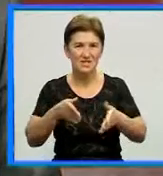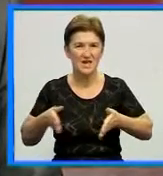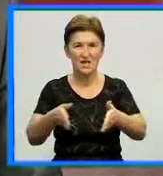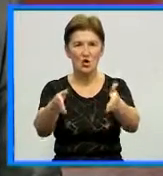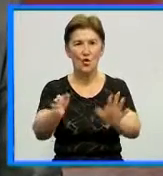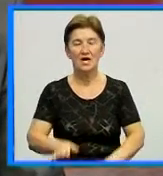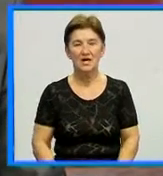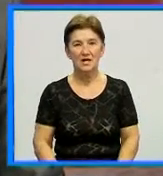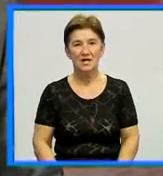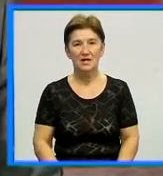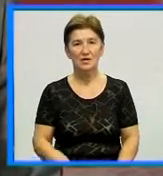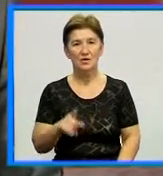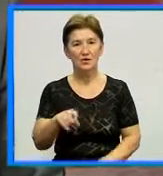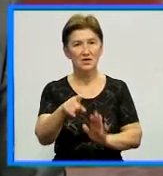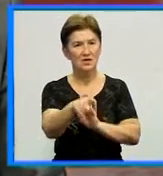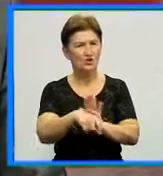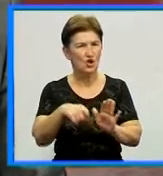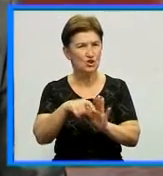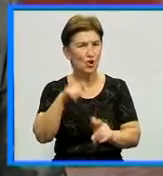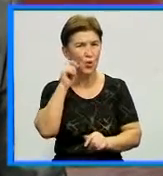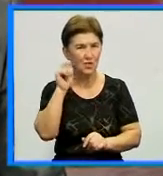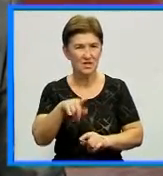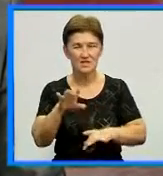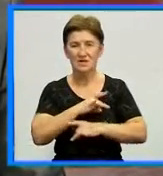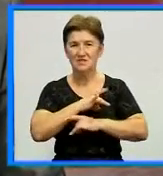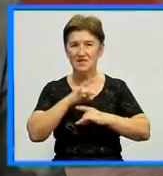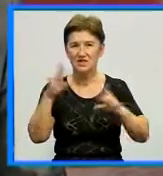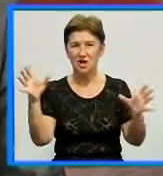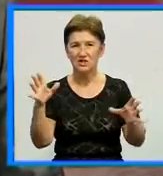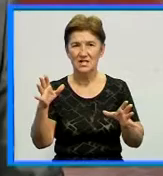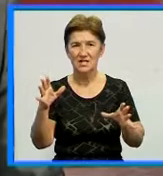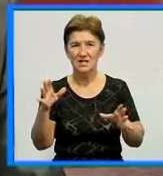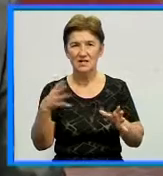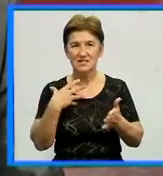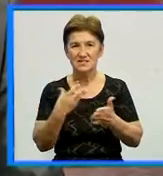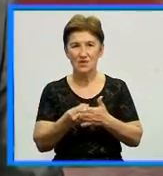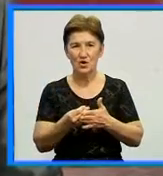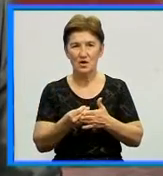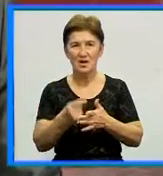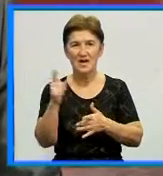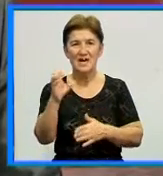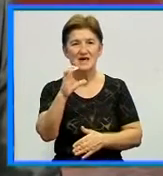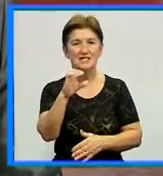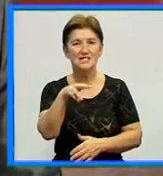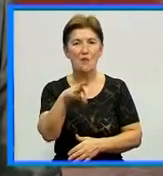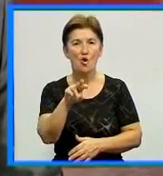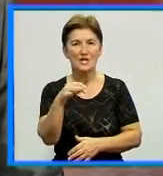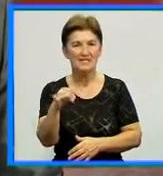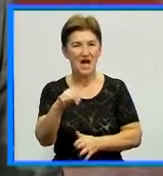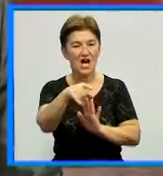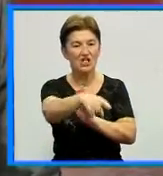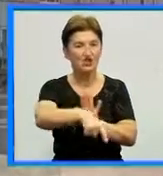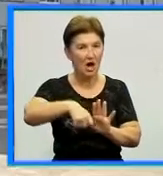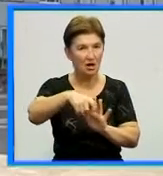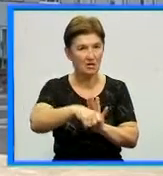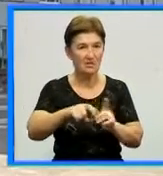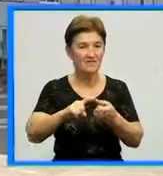І цими вихідними шахтариків України відзначили своє професійне свято. Урочистості прийшли на Смолінській шахті в Маловисківському районі. У зв